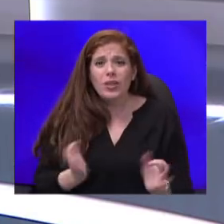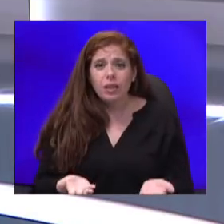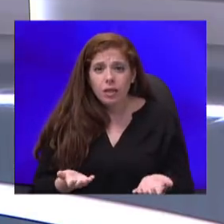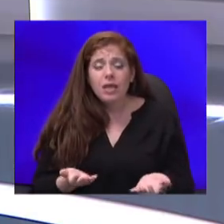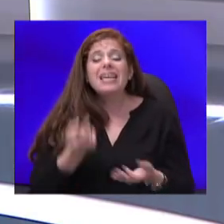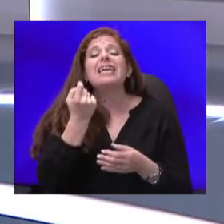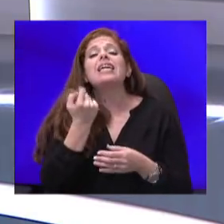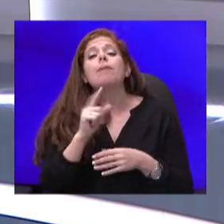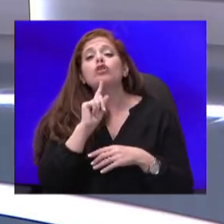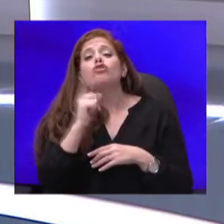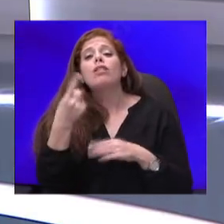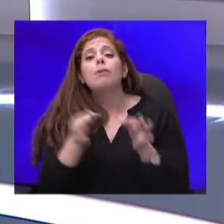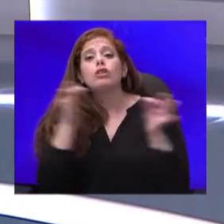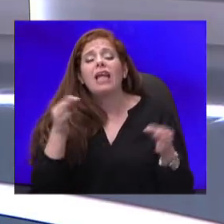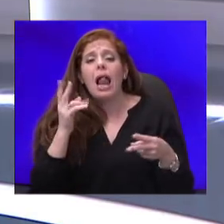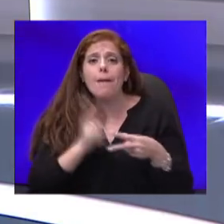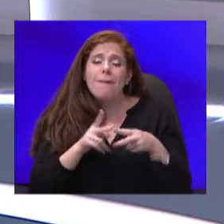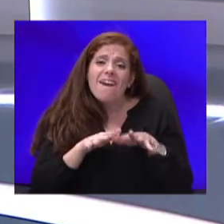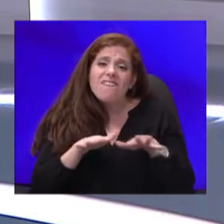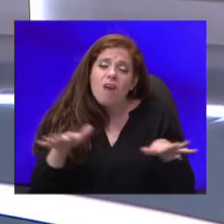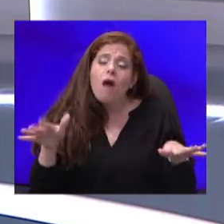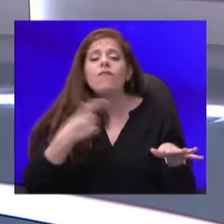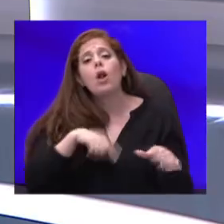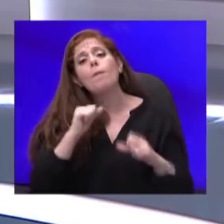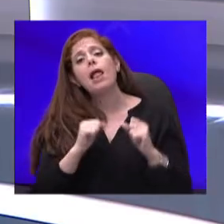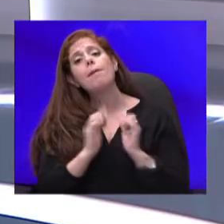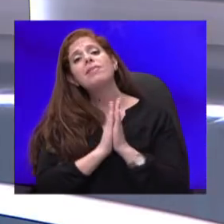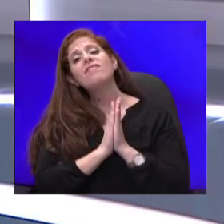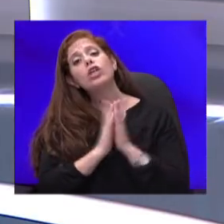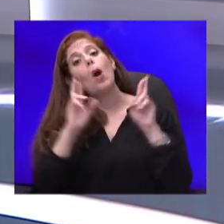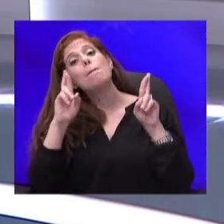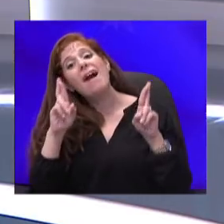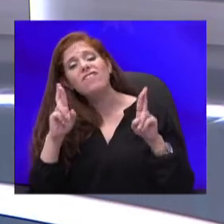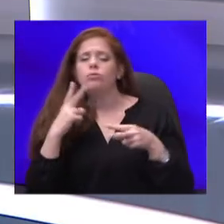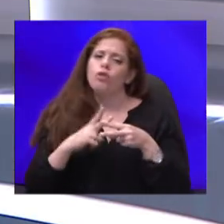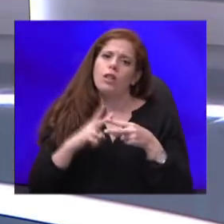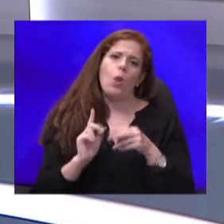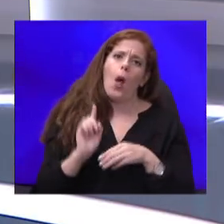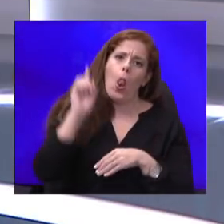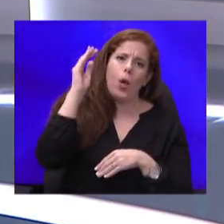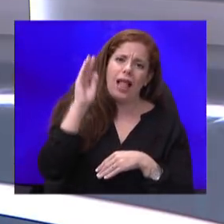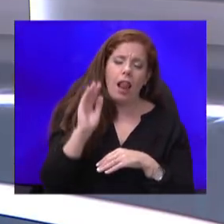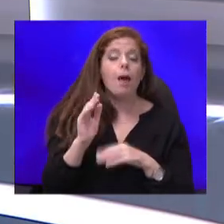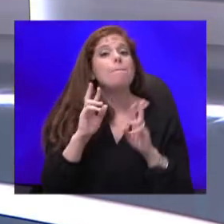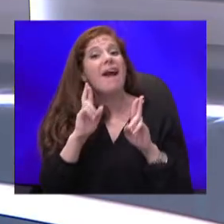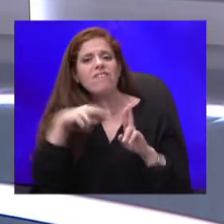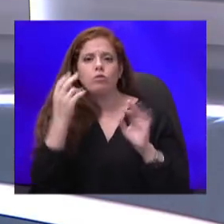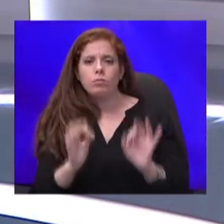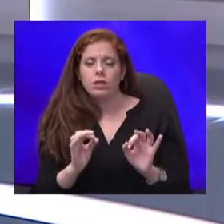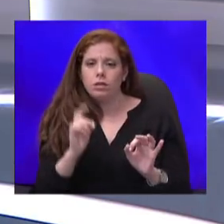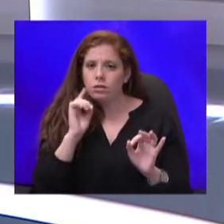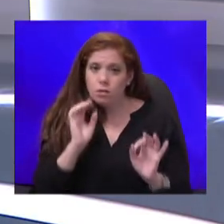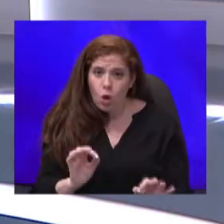תקוות. אנחנו מקווים שמקדם התחלואה לא יעלה, אנחנו מקווים שיהיה בסדר. זה לא הגיוני. מה שהגיוני הוא להפעיל צעדים